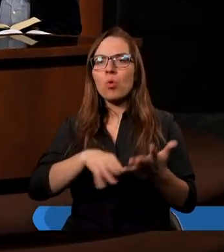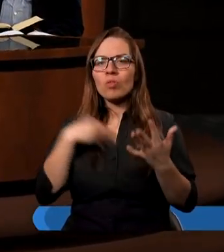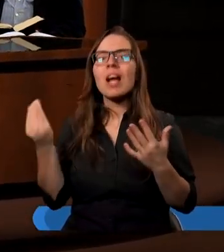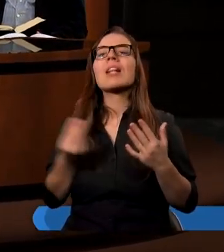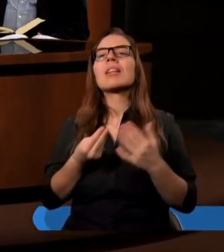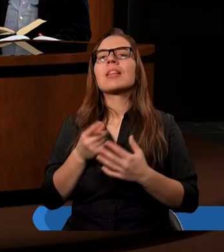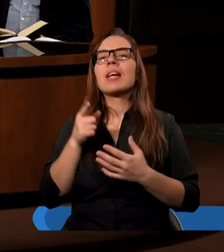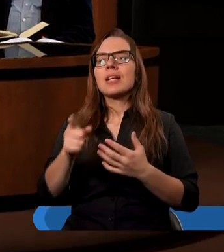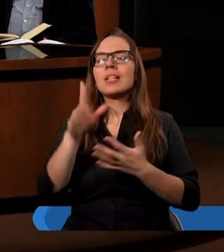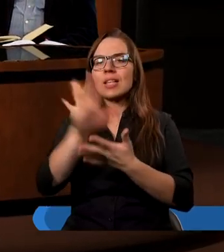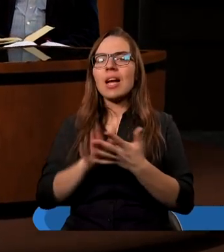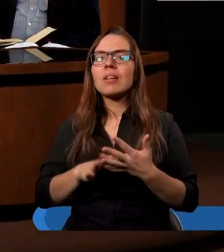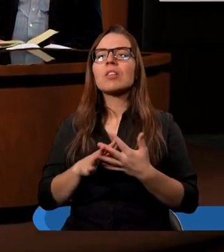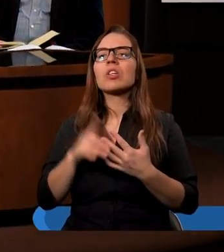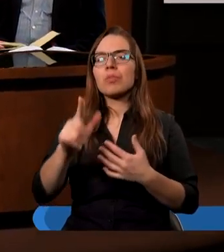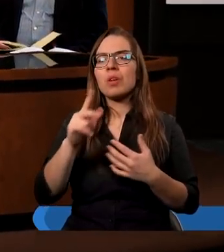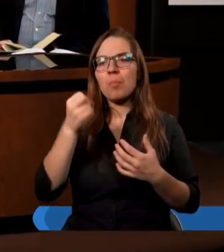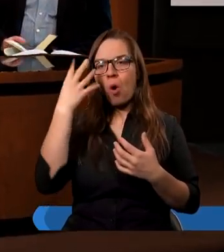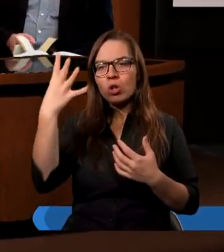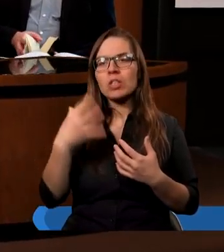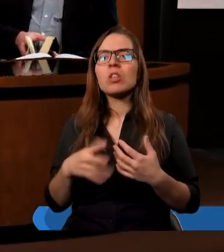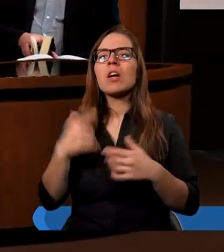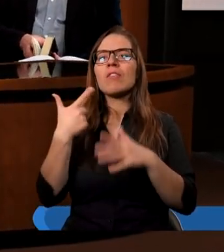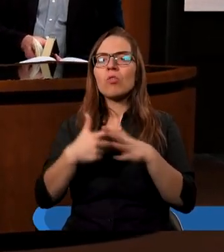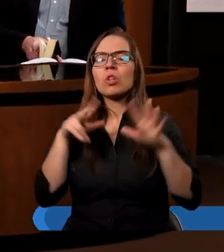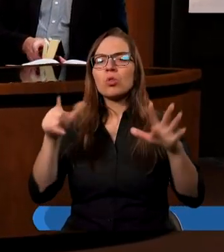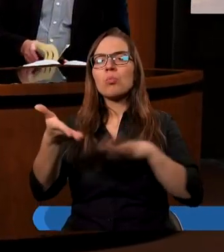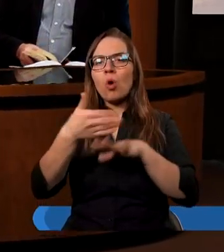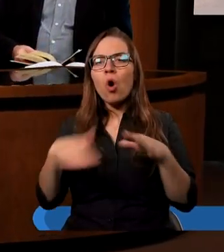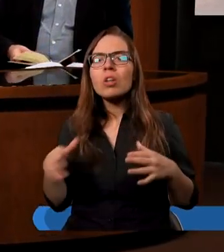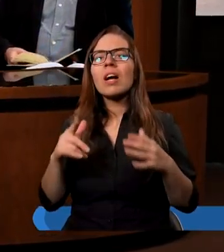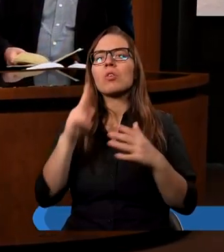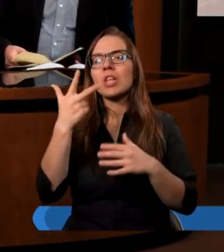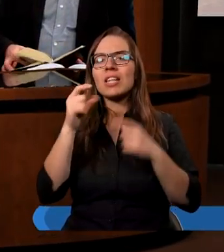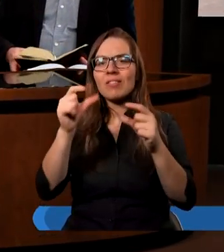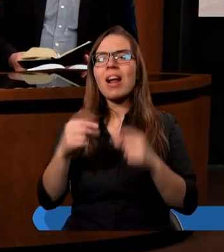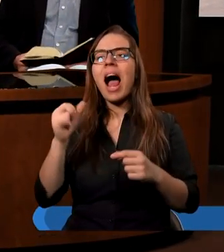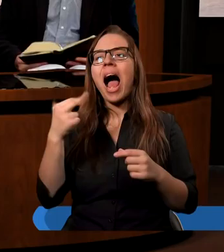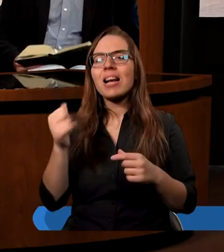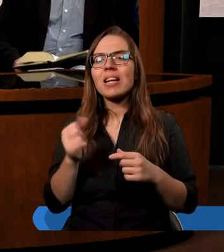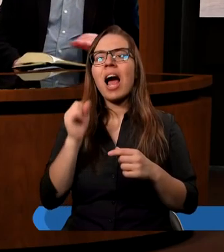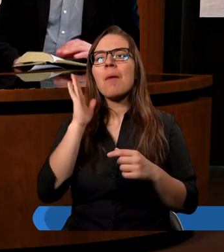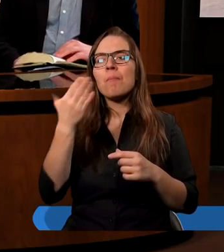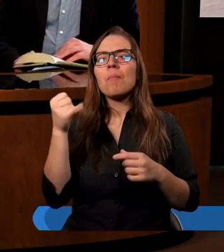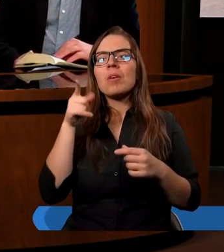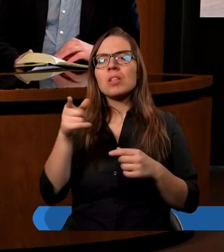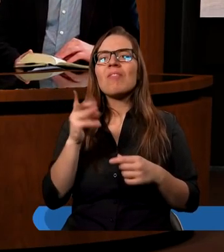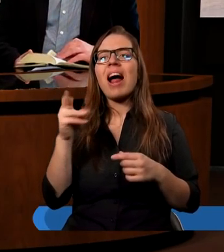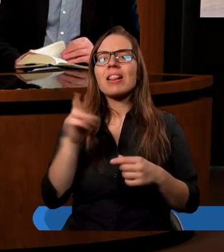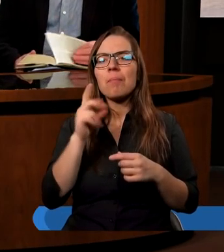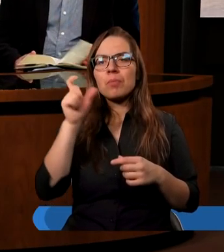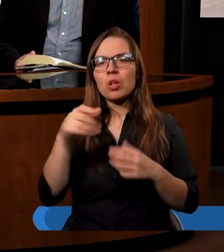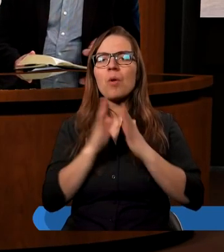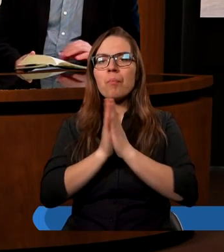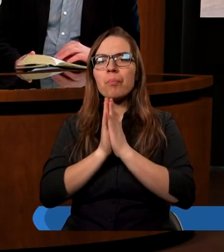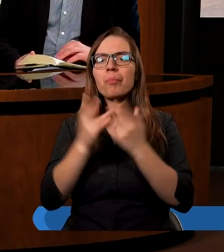Pierwszy tekst z III Mojżeszowej, 27 rozdział, 30 werset. tu poproszę może Anię. A potem będę, byśmy gwałę Damarę